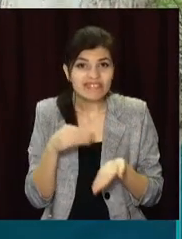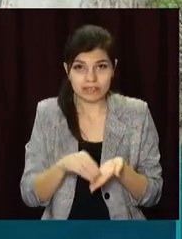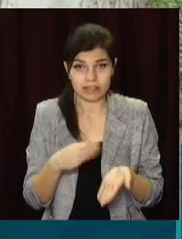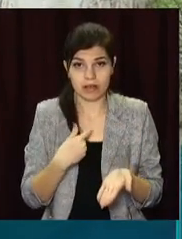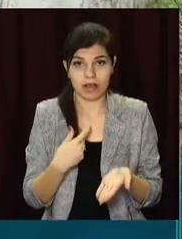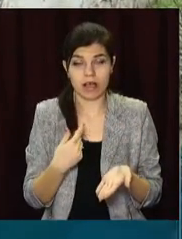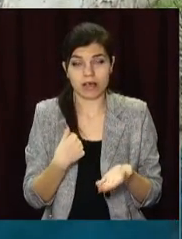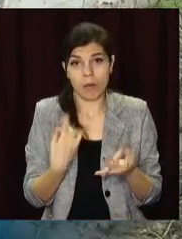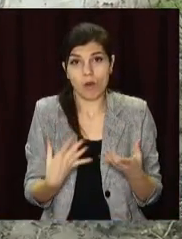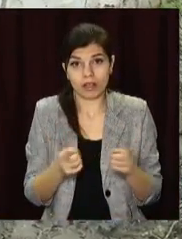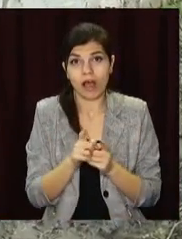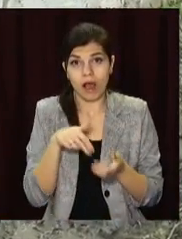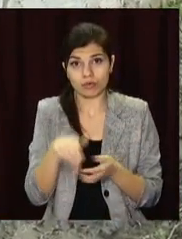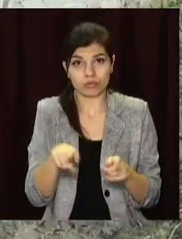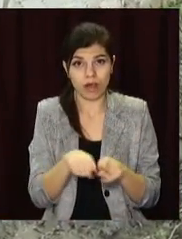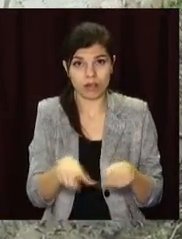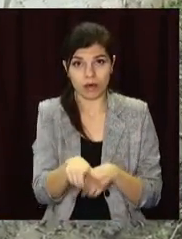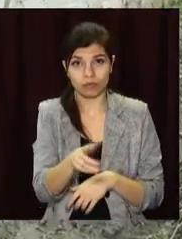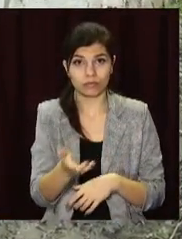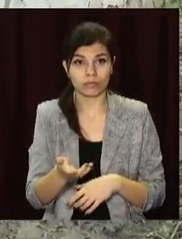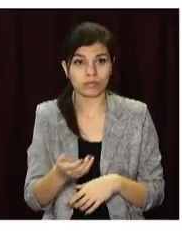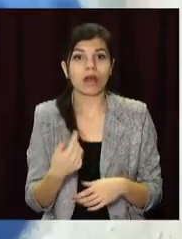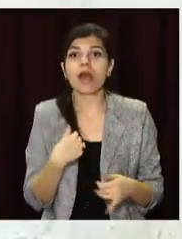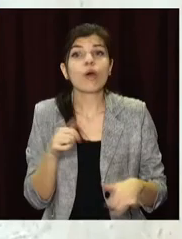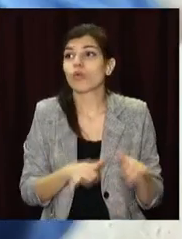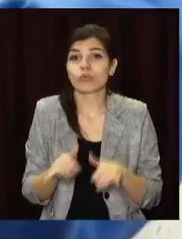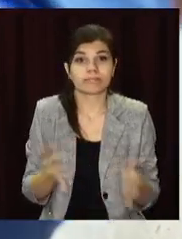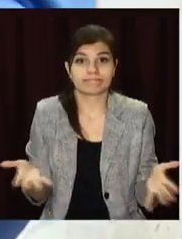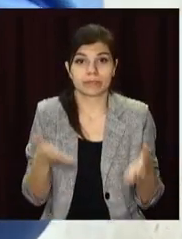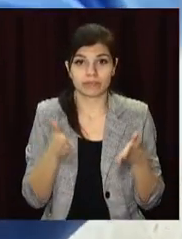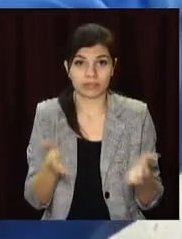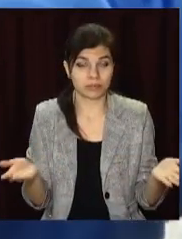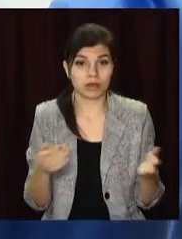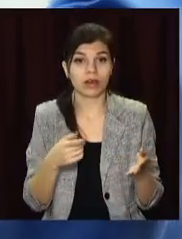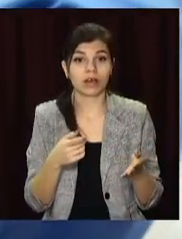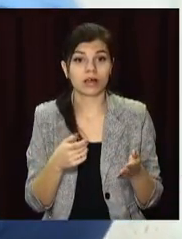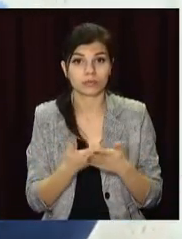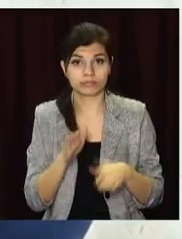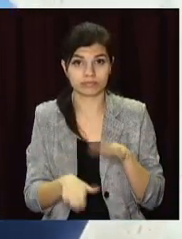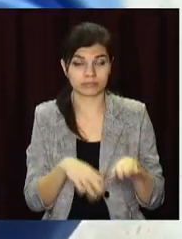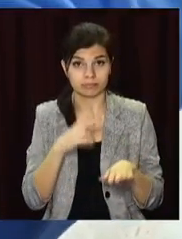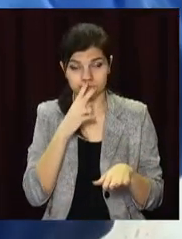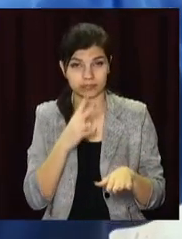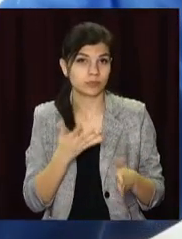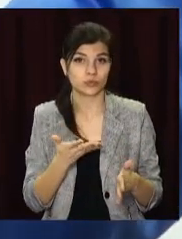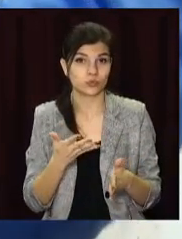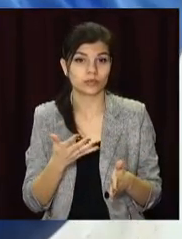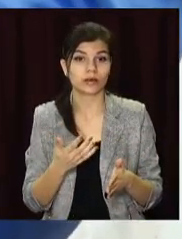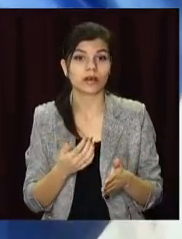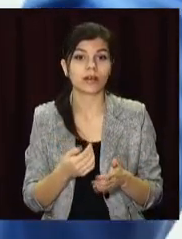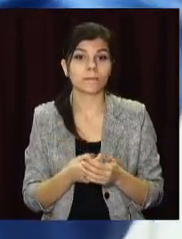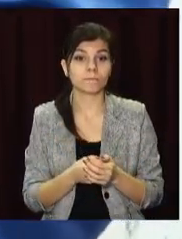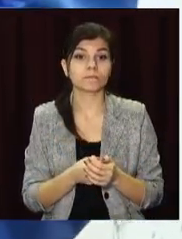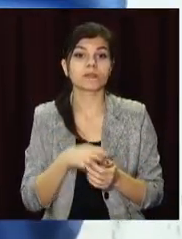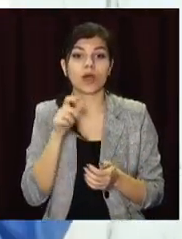хожу по такій дорогі, йдеться нікуди. Це ж низина, і ось вона має була йти все в Дніпру.